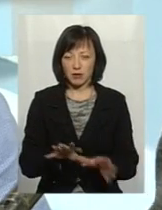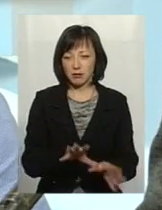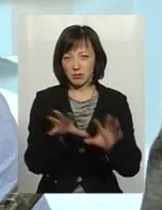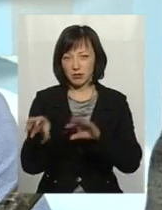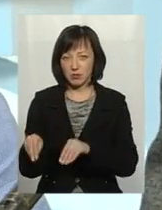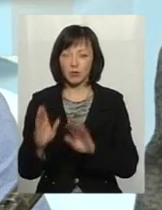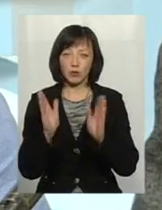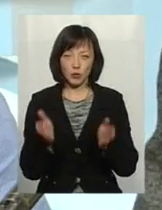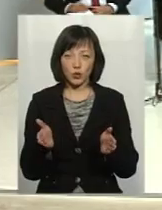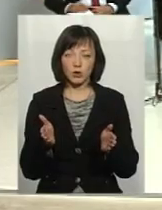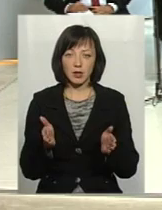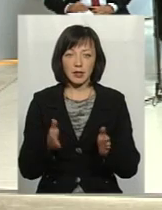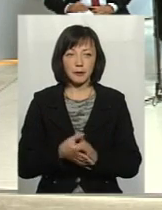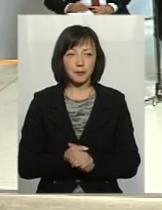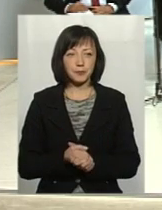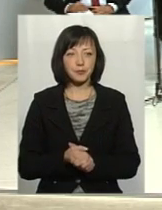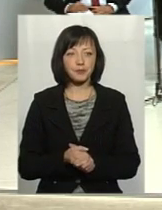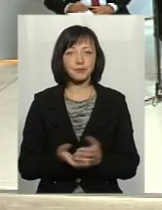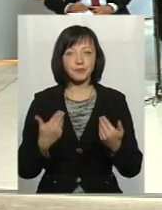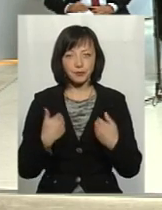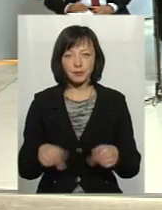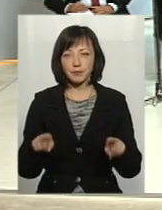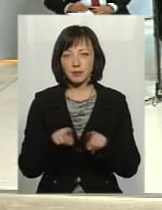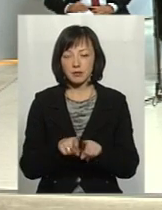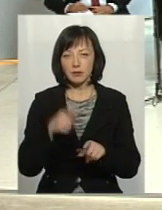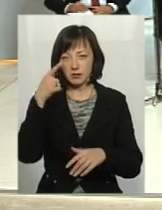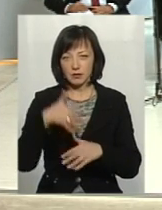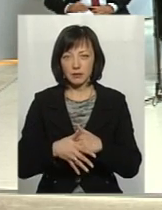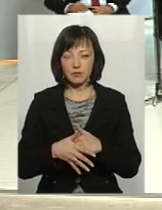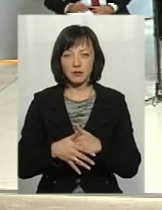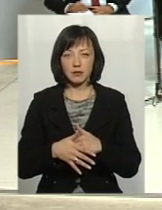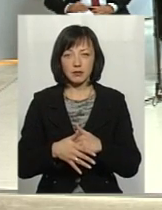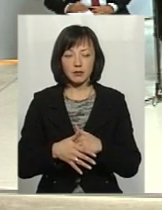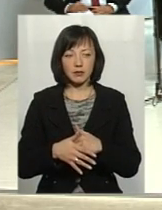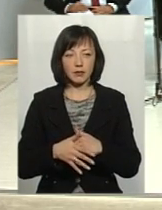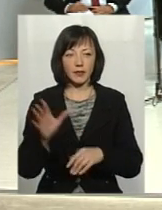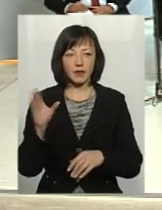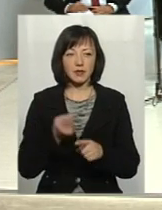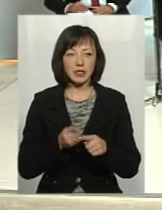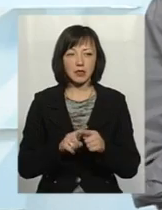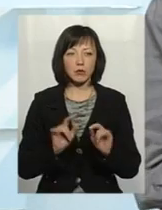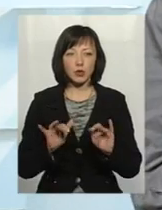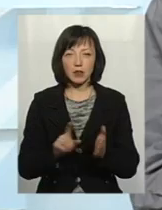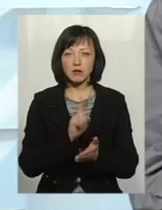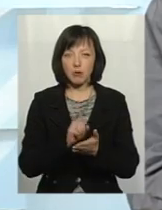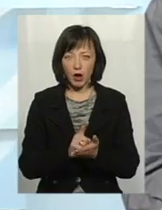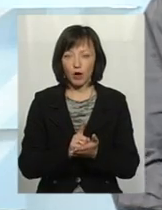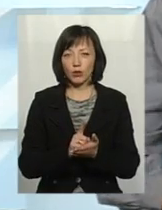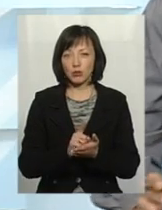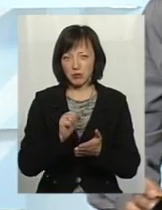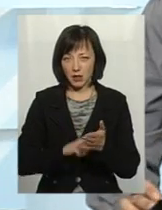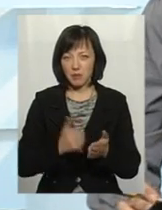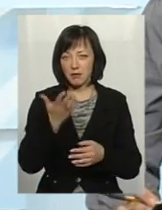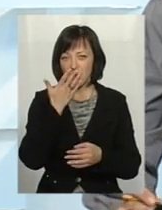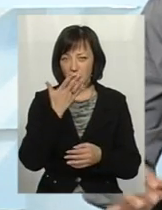що в принципі буде… Ну, власне, я так розумію, і всі ці процеси мають привести до того, що і